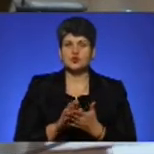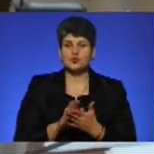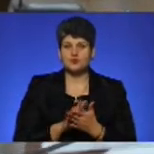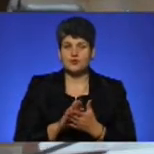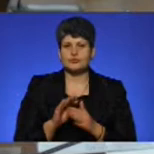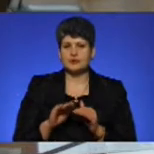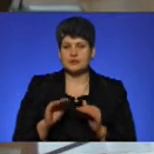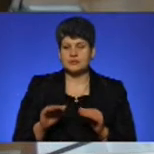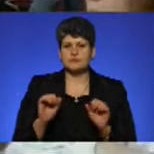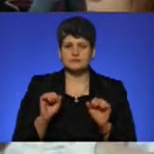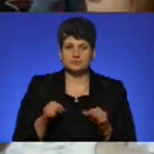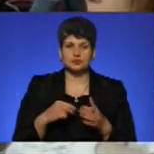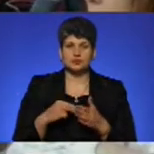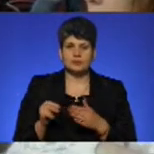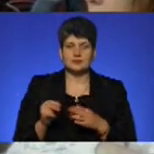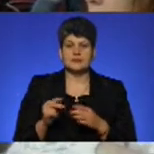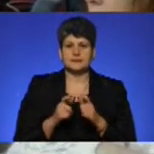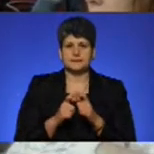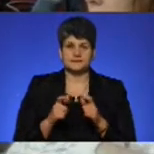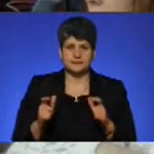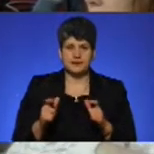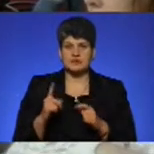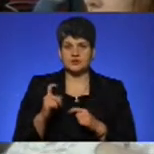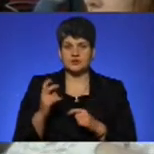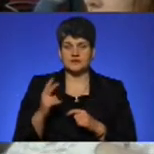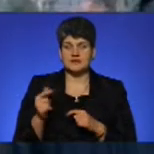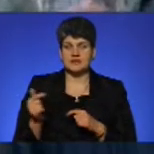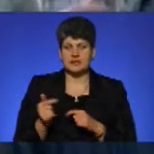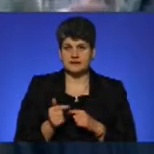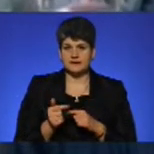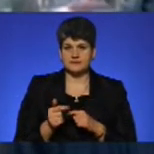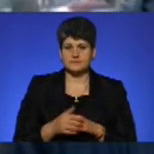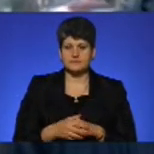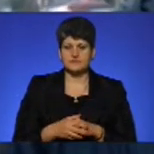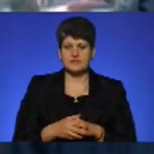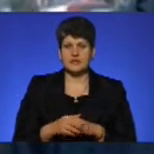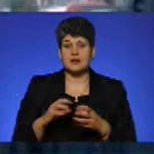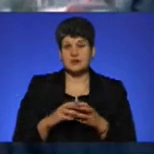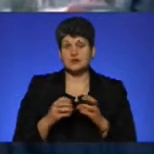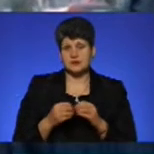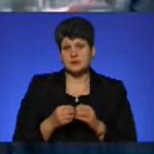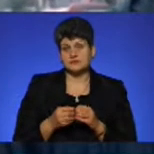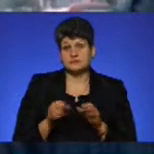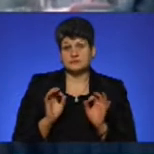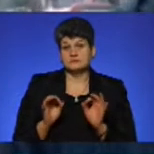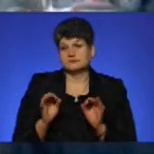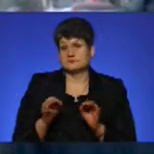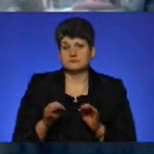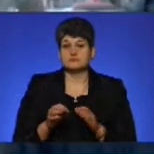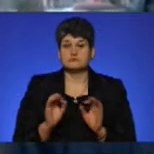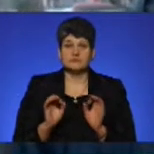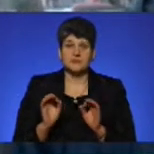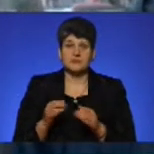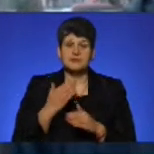а школярі зможуть придбати безлімітний проїзний квиток за 120 гривень. Результат законобірний і, власне, якби